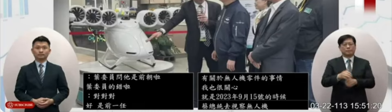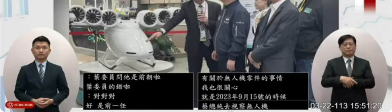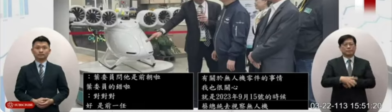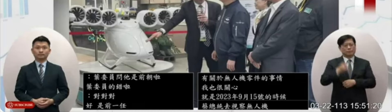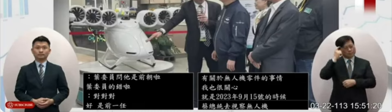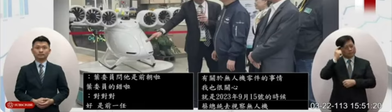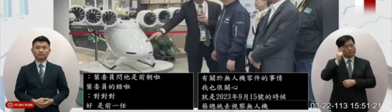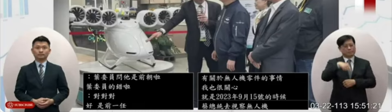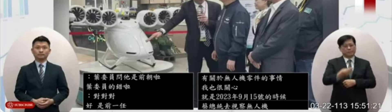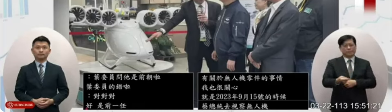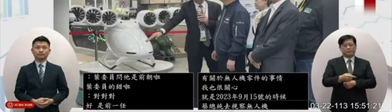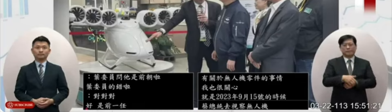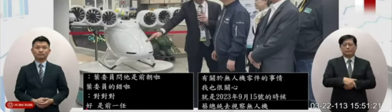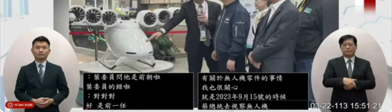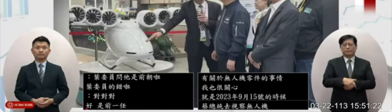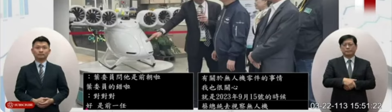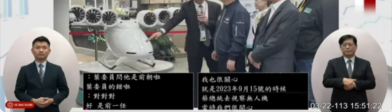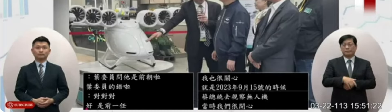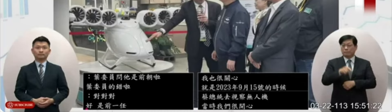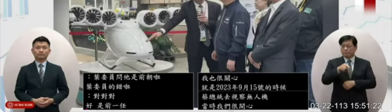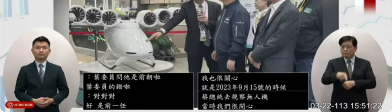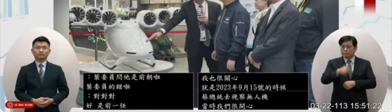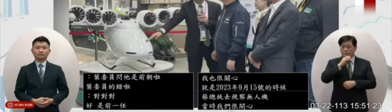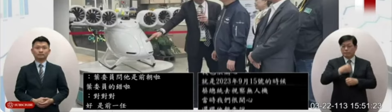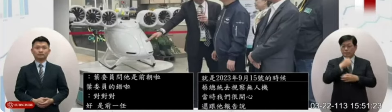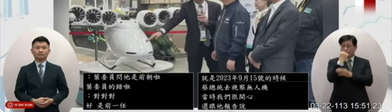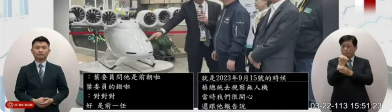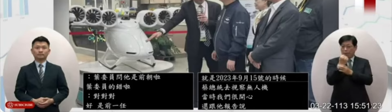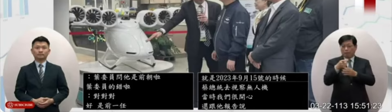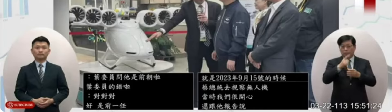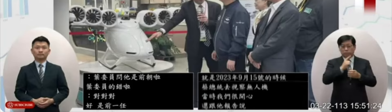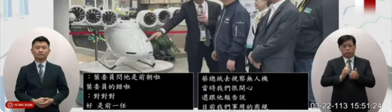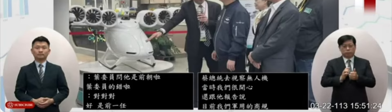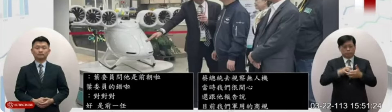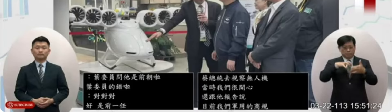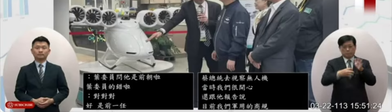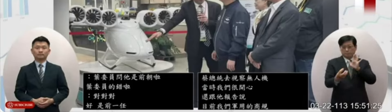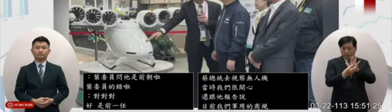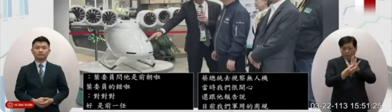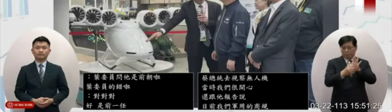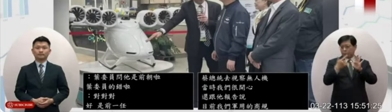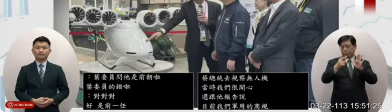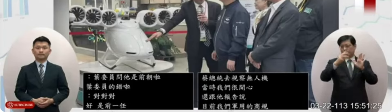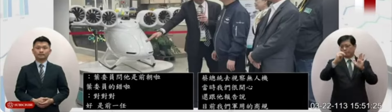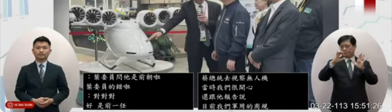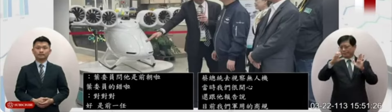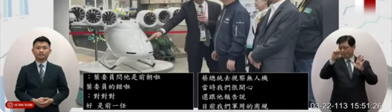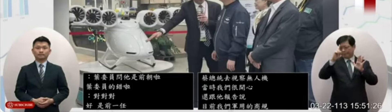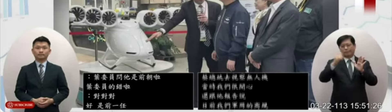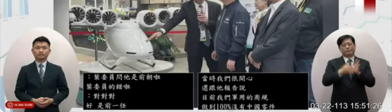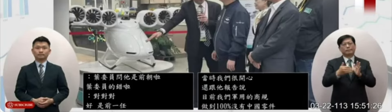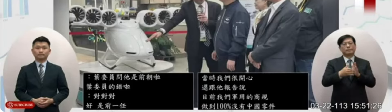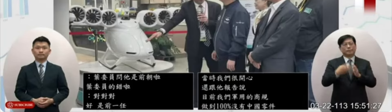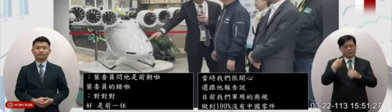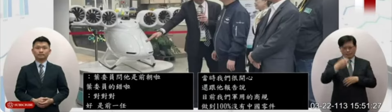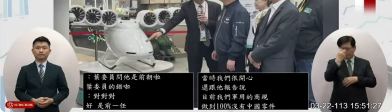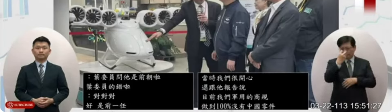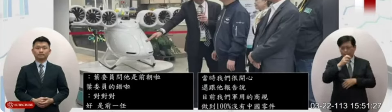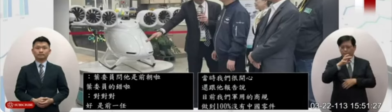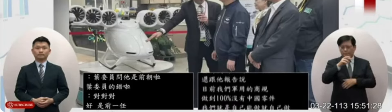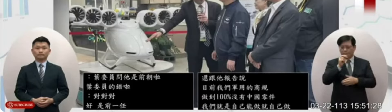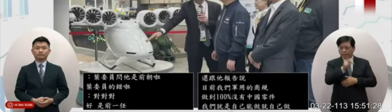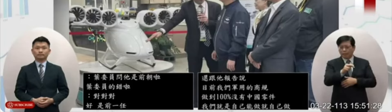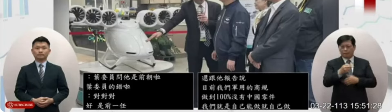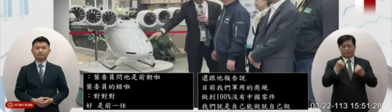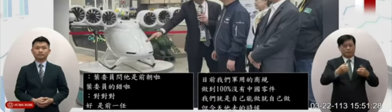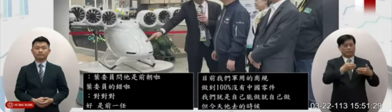了但我想請看下一張這個所謂的馬達齁驅動馬達上面呢不只他MIC喔其實你可以看到